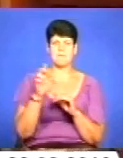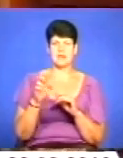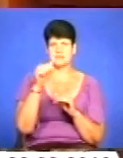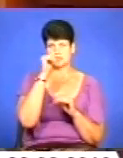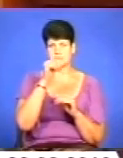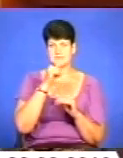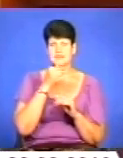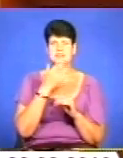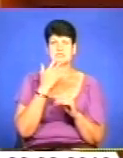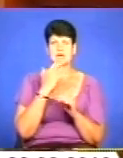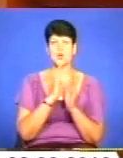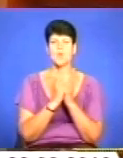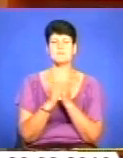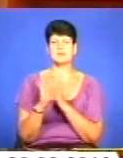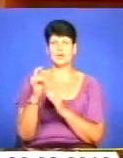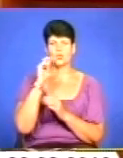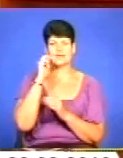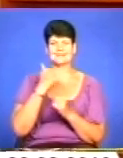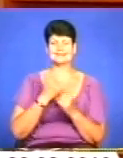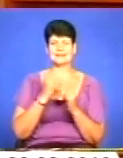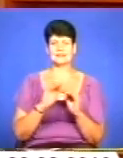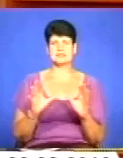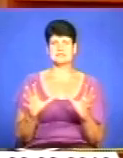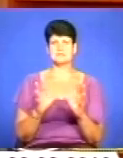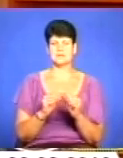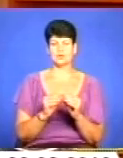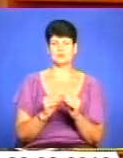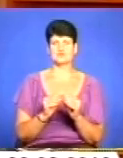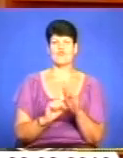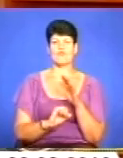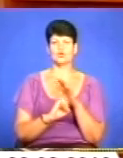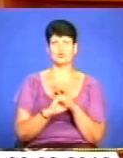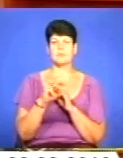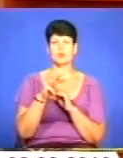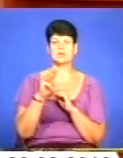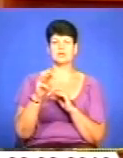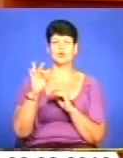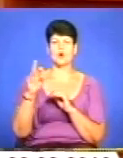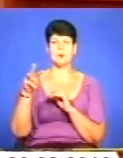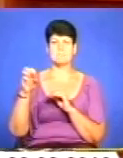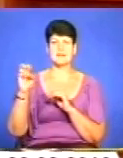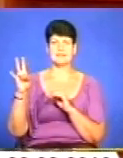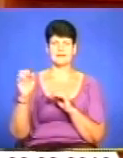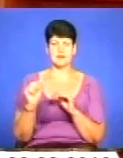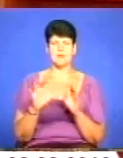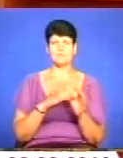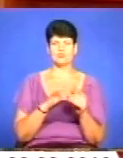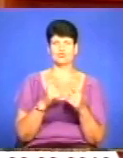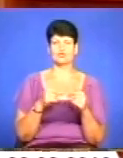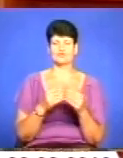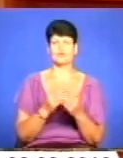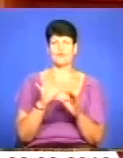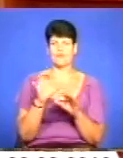Національною бібліотекою України для дітей спільно із фондом Миколи Томенка було організовано виставку «Мирію про